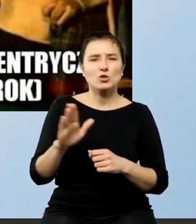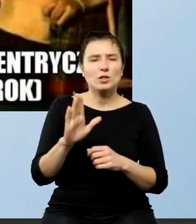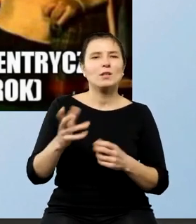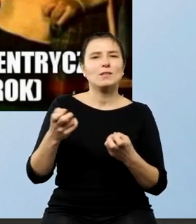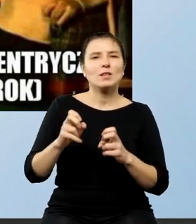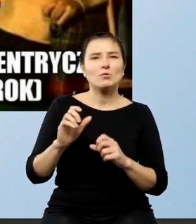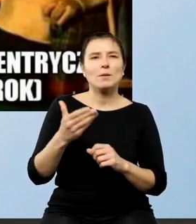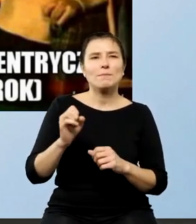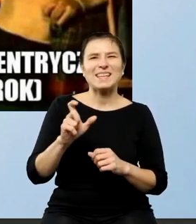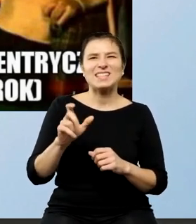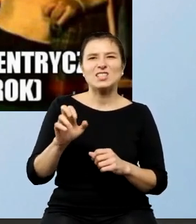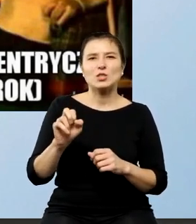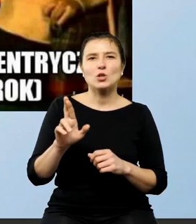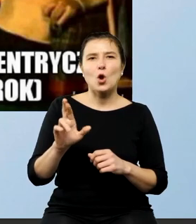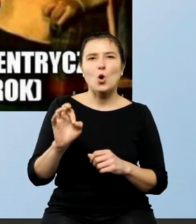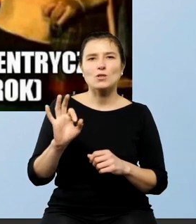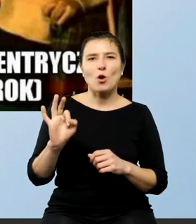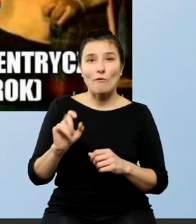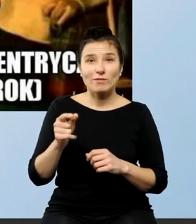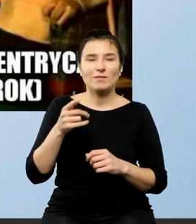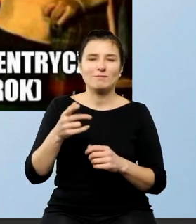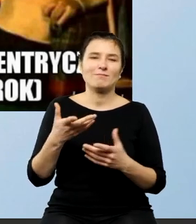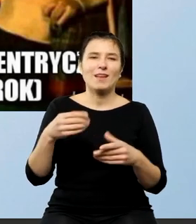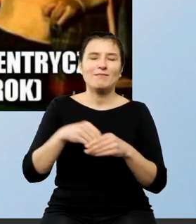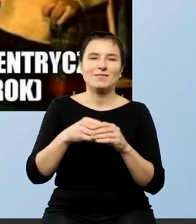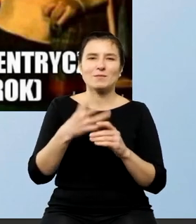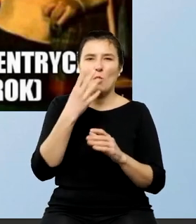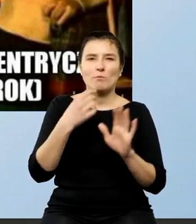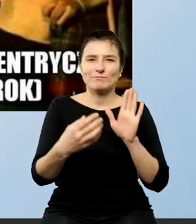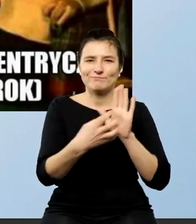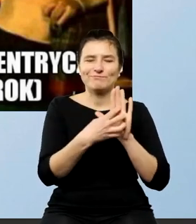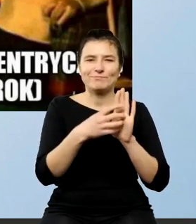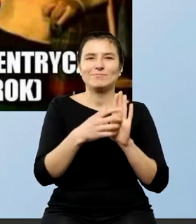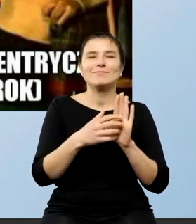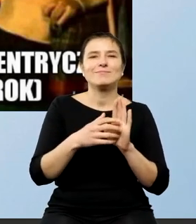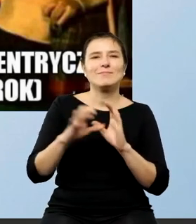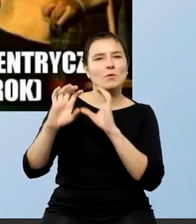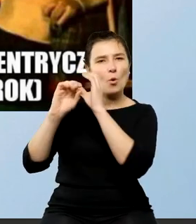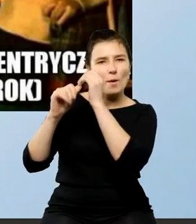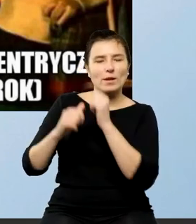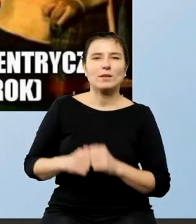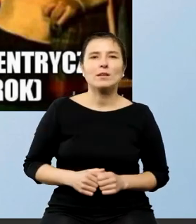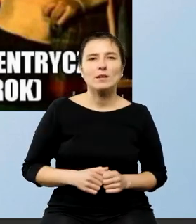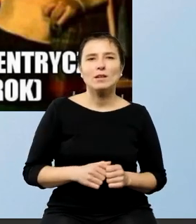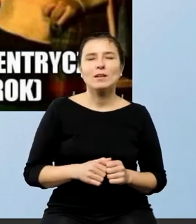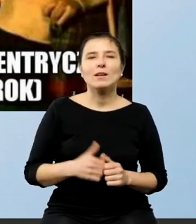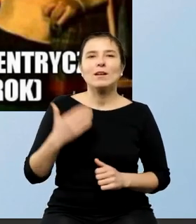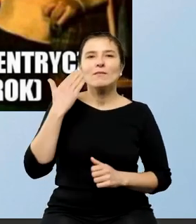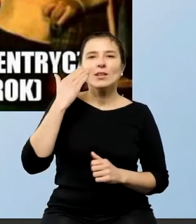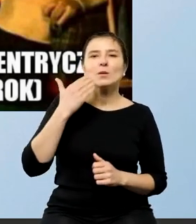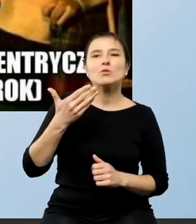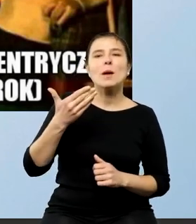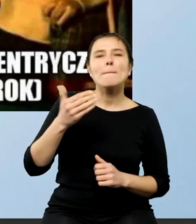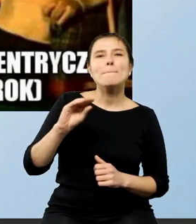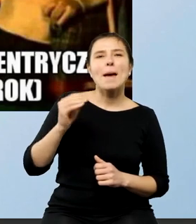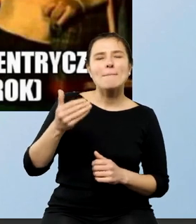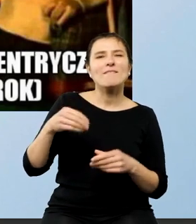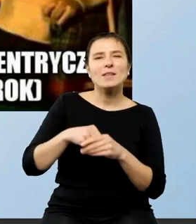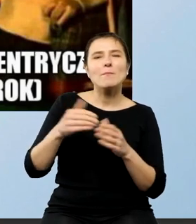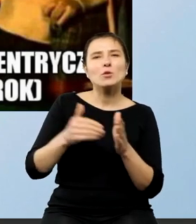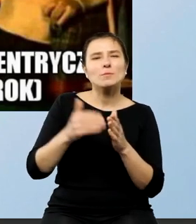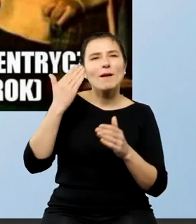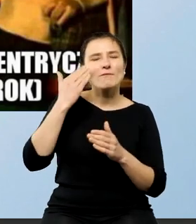są tak intertekstualne wymagają też tak dużej wiedzy poza poza ikonicznej i poza